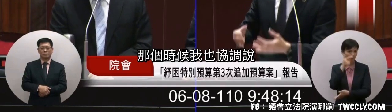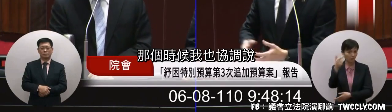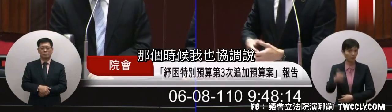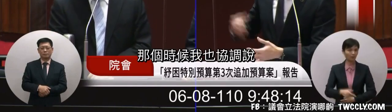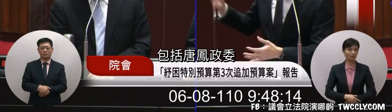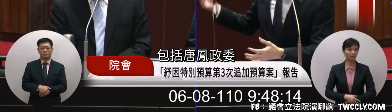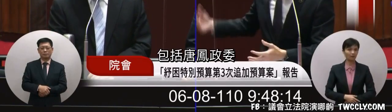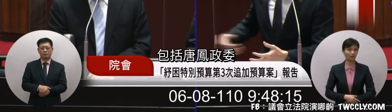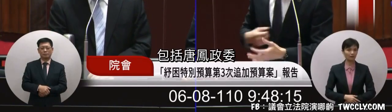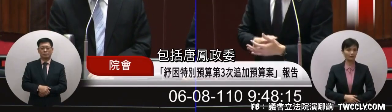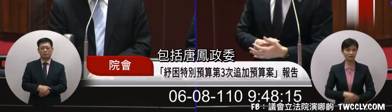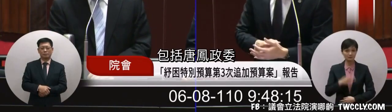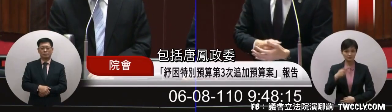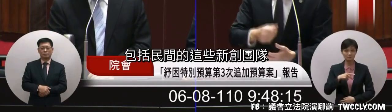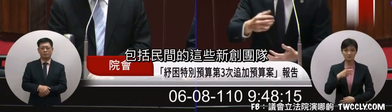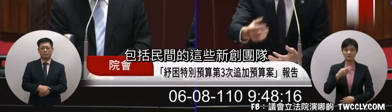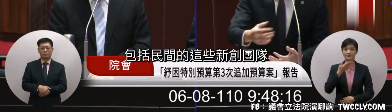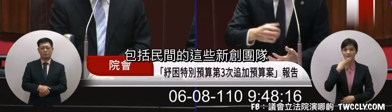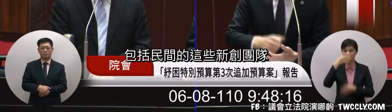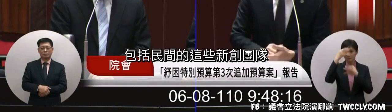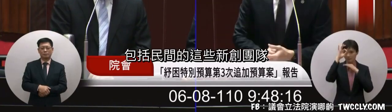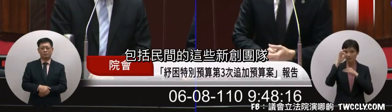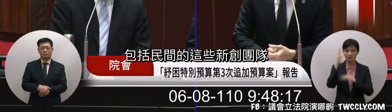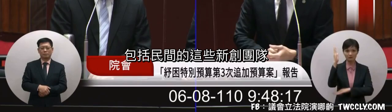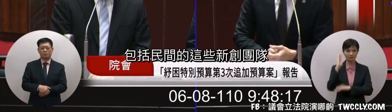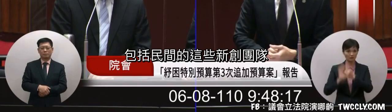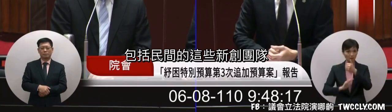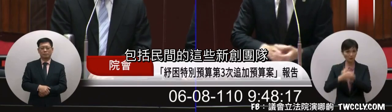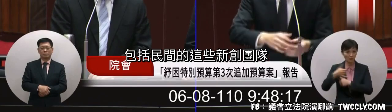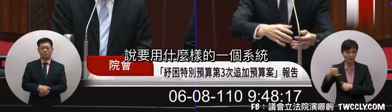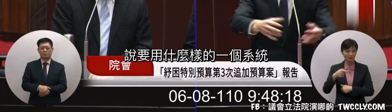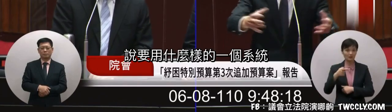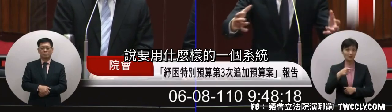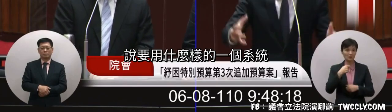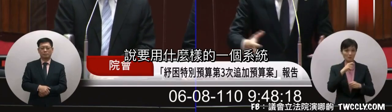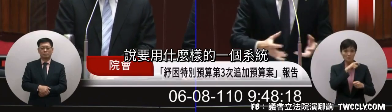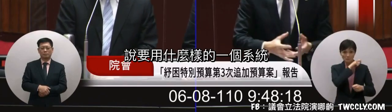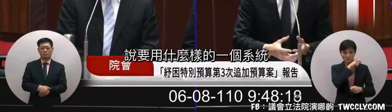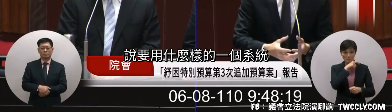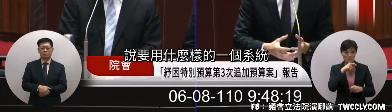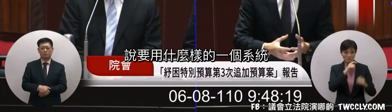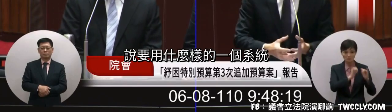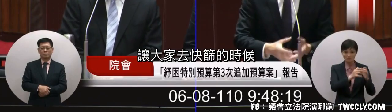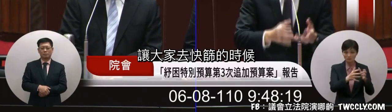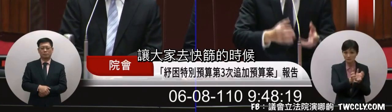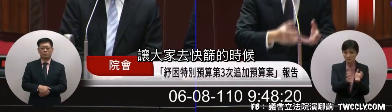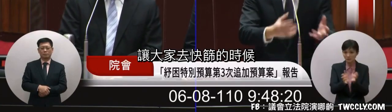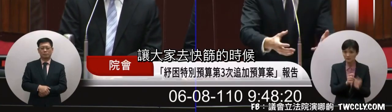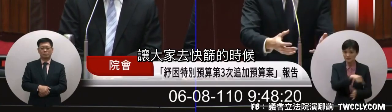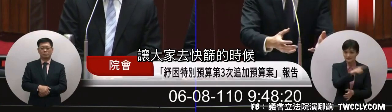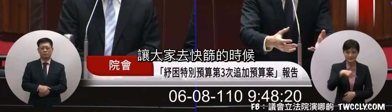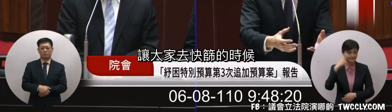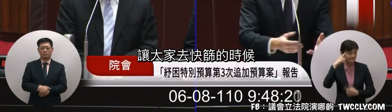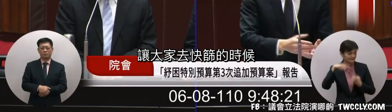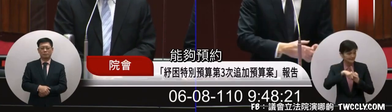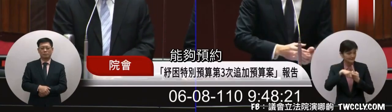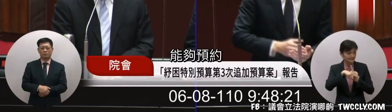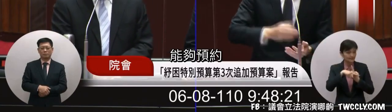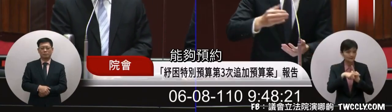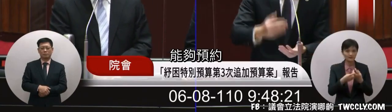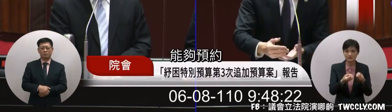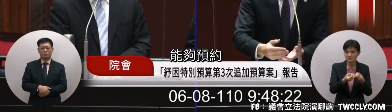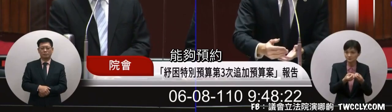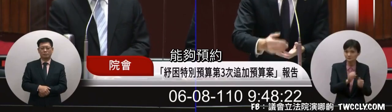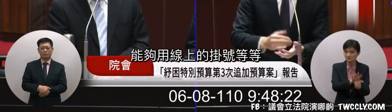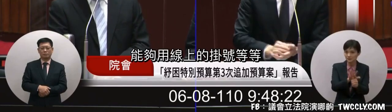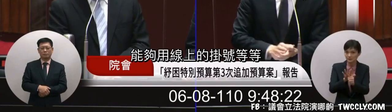我也協調說包括唐鳳政委包括民間的這些新創團隊對說要怎麼用什麼樣的系統給大家去看他的時候可以